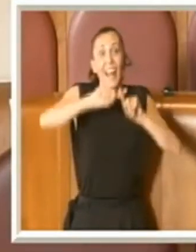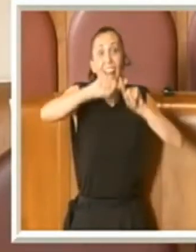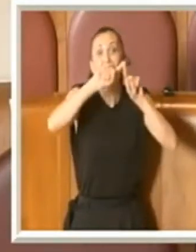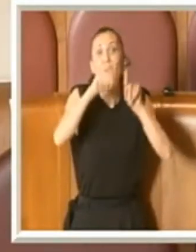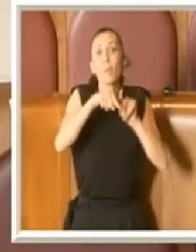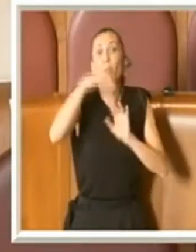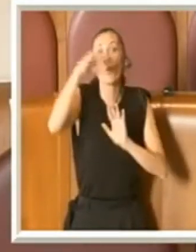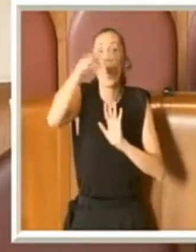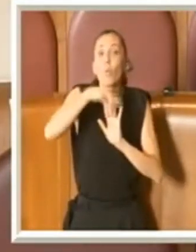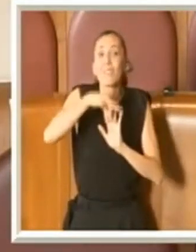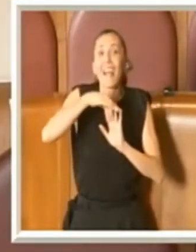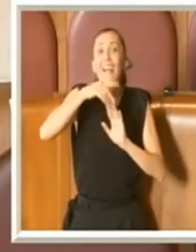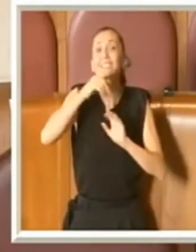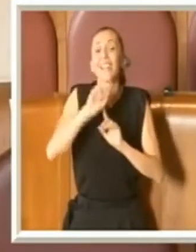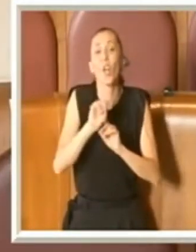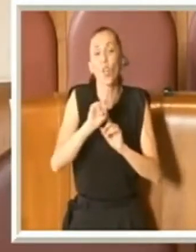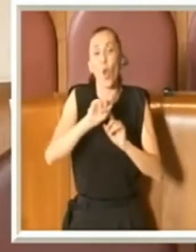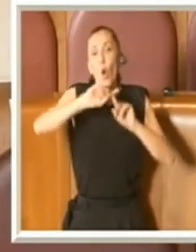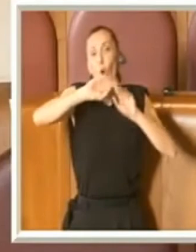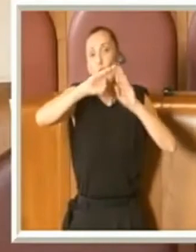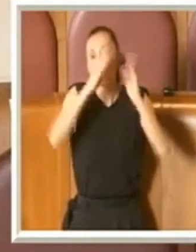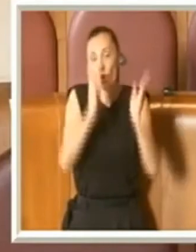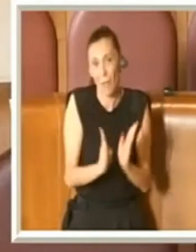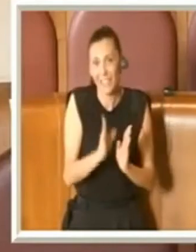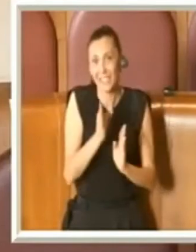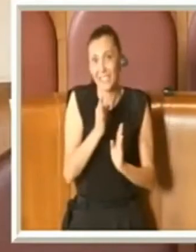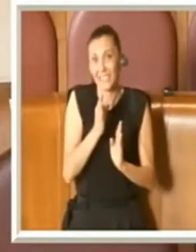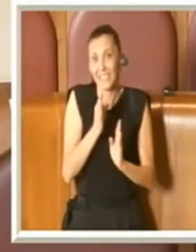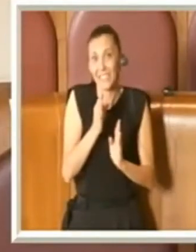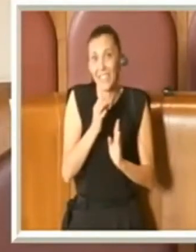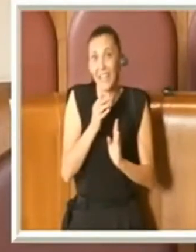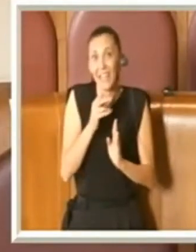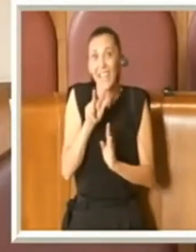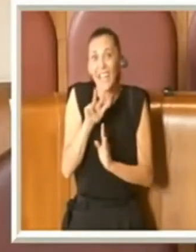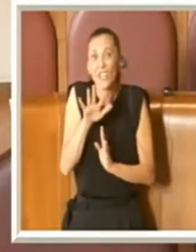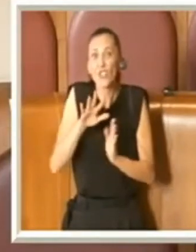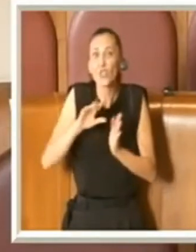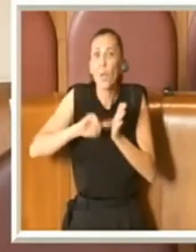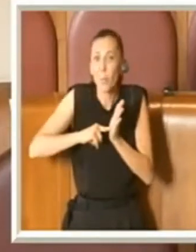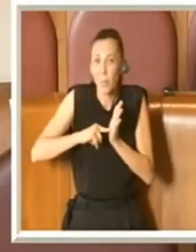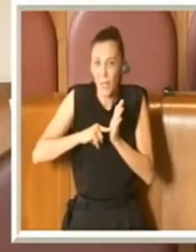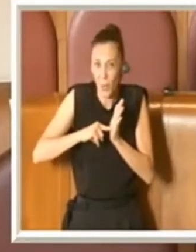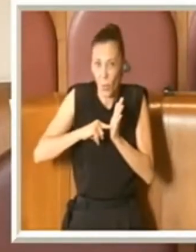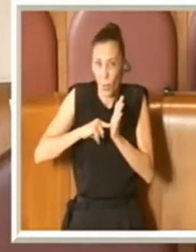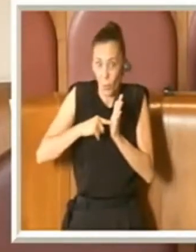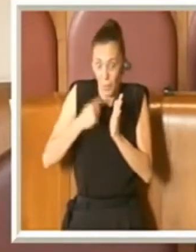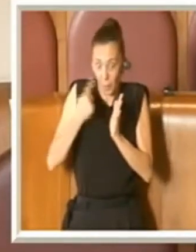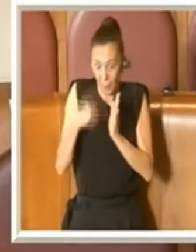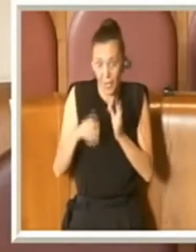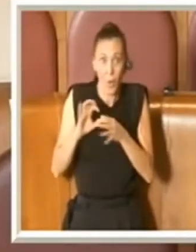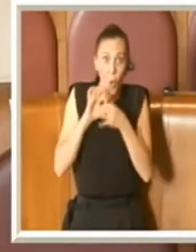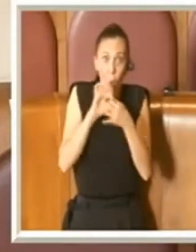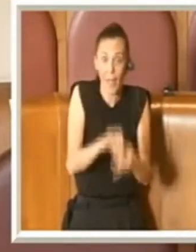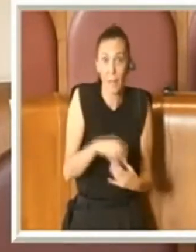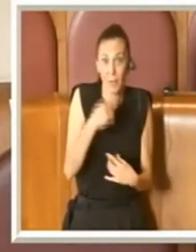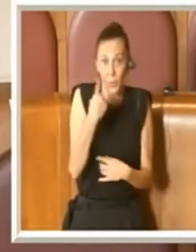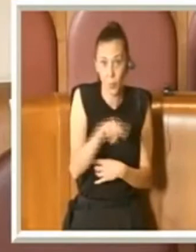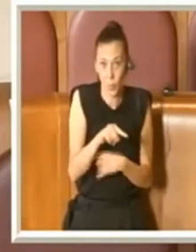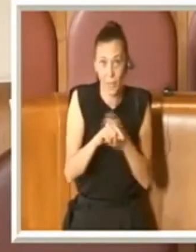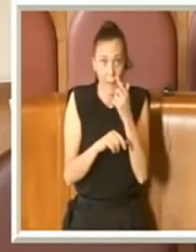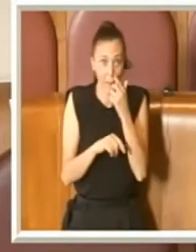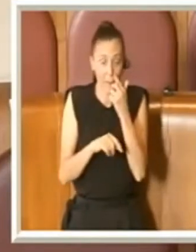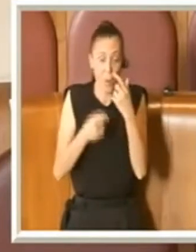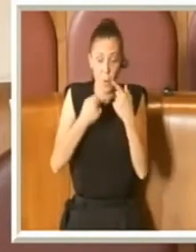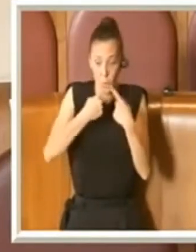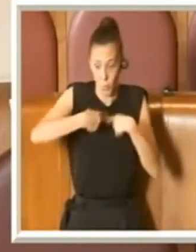A bilancio ci sono 35 milioni per questo ed è questo il motivo per cui noi siamo stati